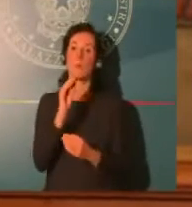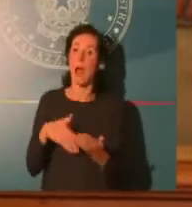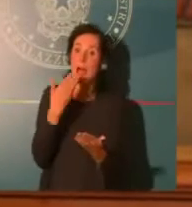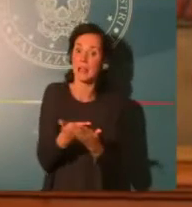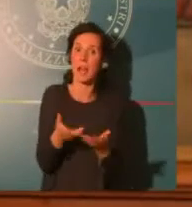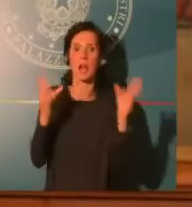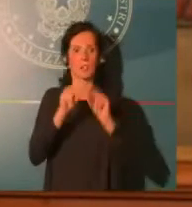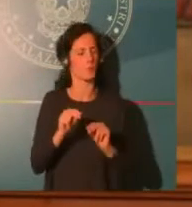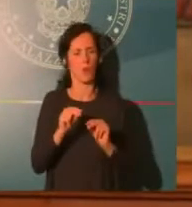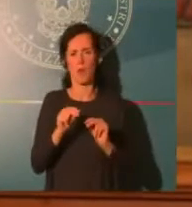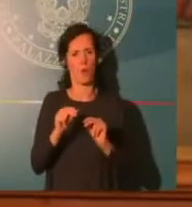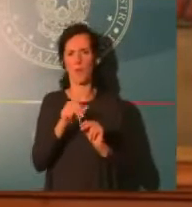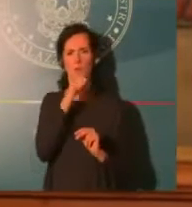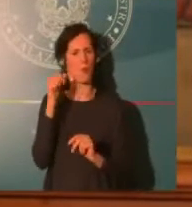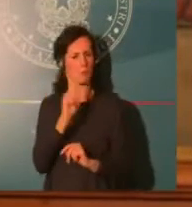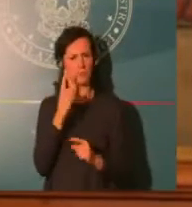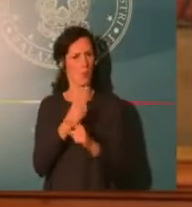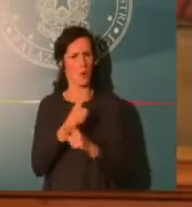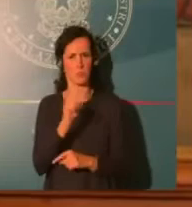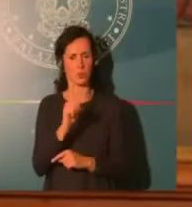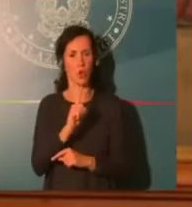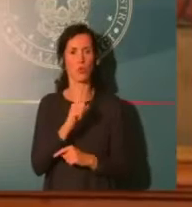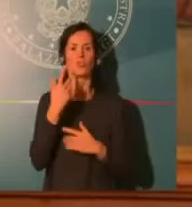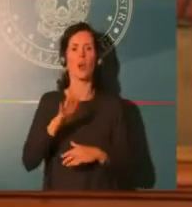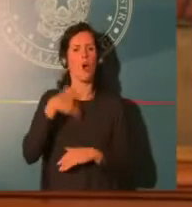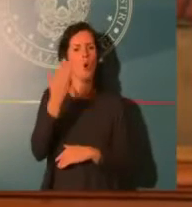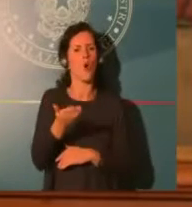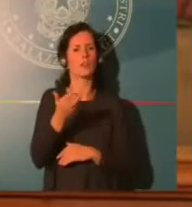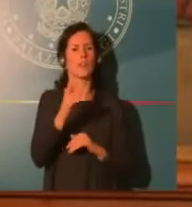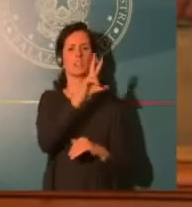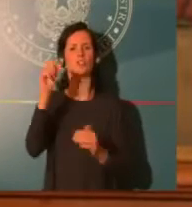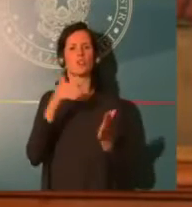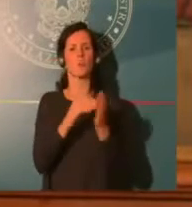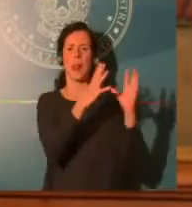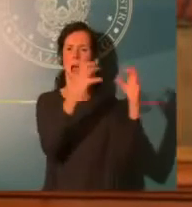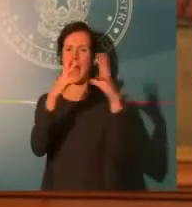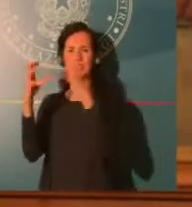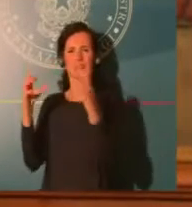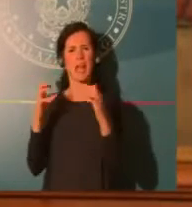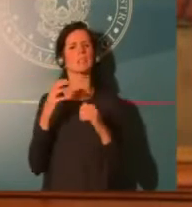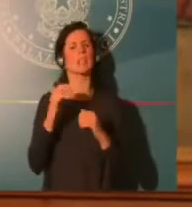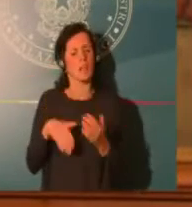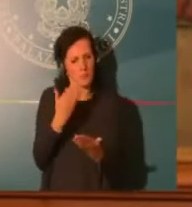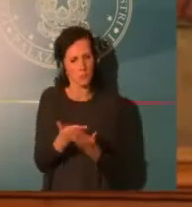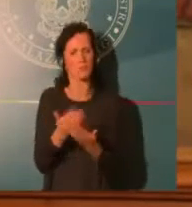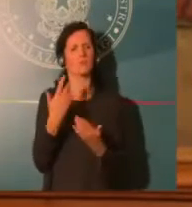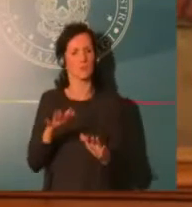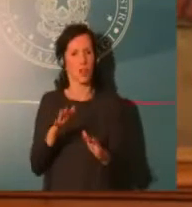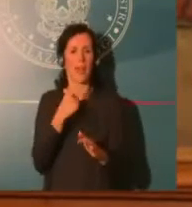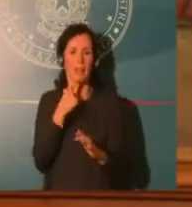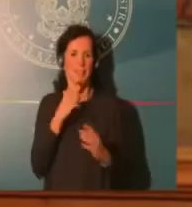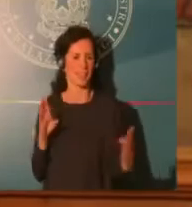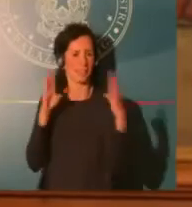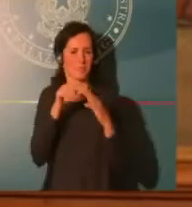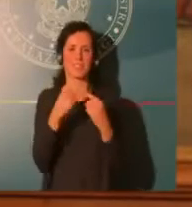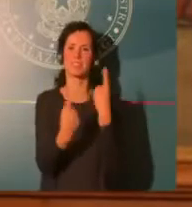DPCM che lo avevano avuto in precedenza e quindi contiamo per la metà